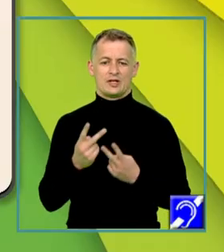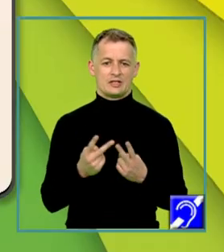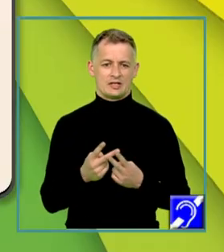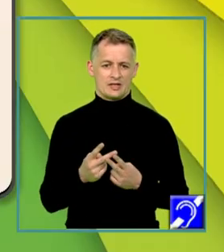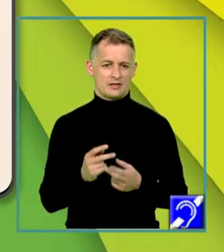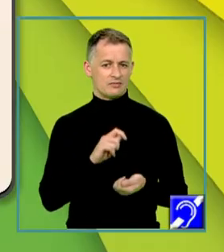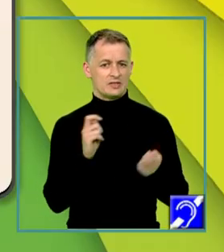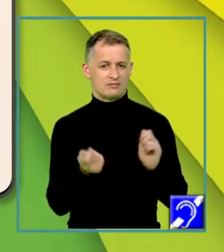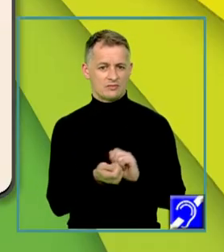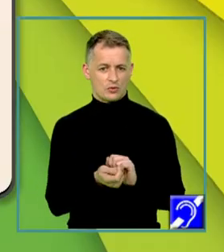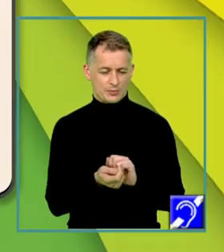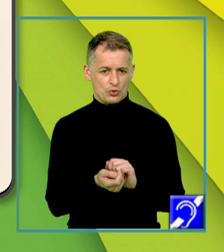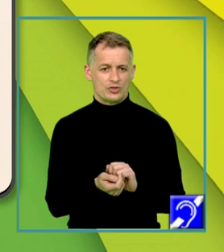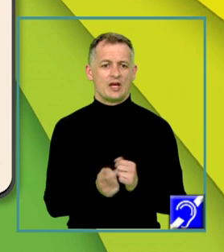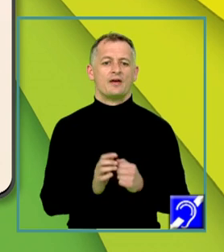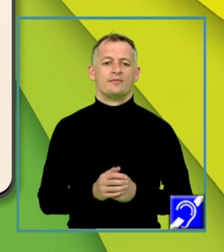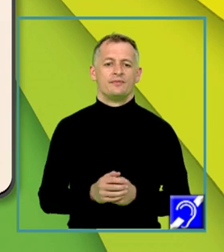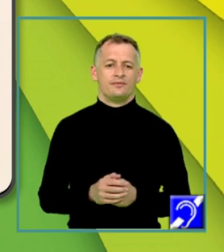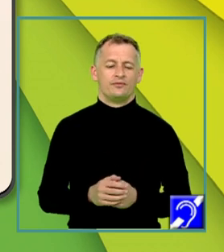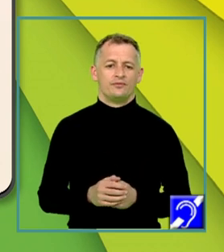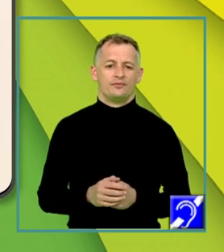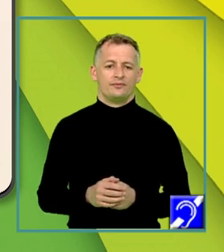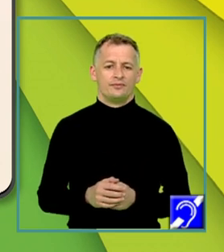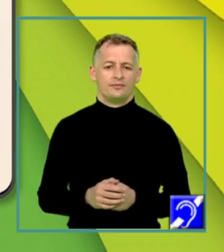locul lui A obținem matricea A de X.